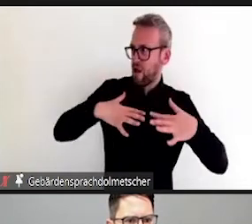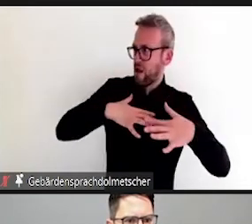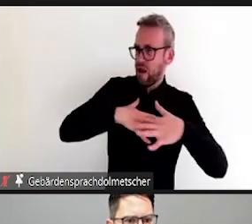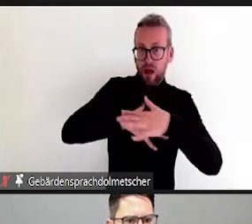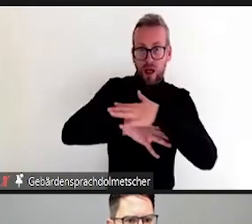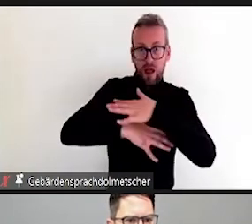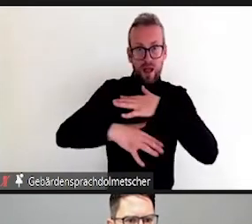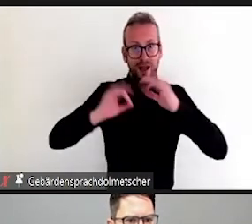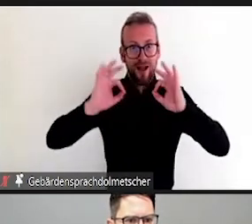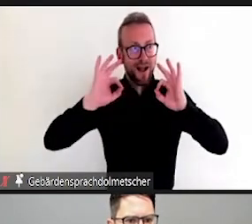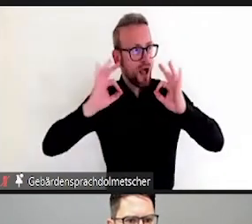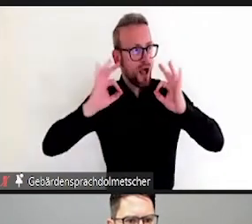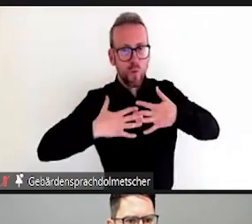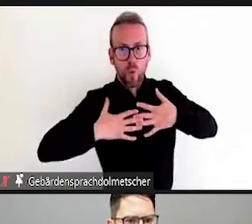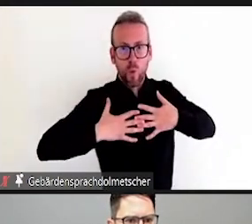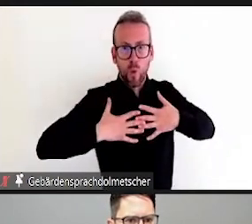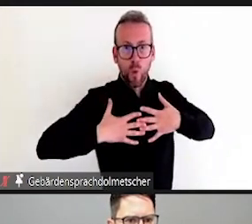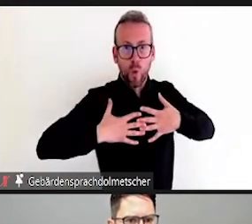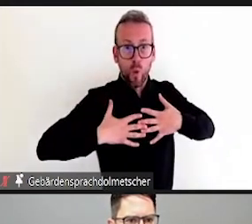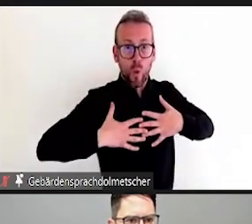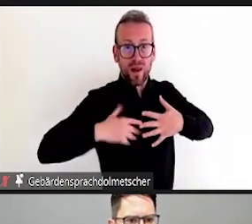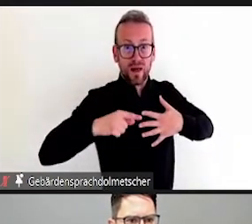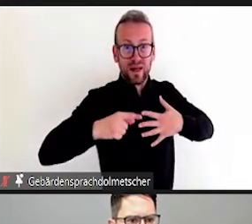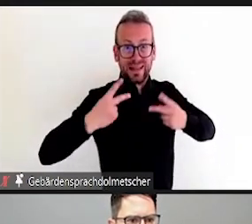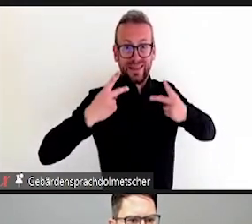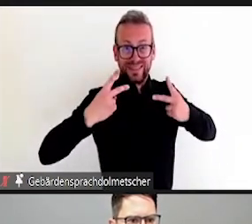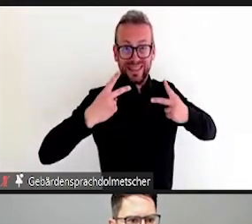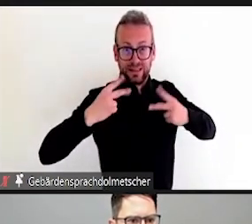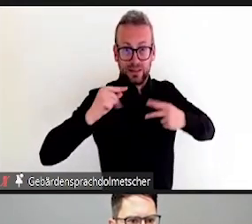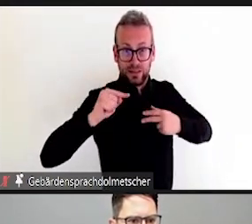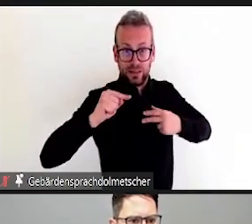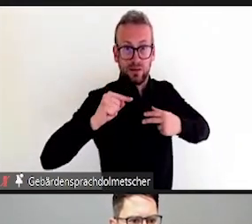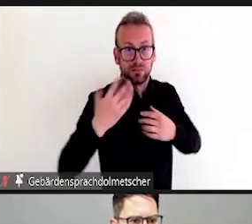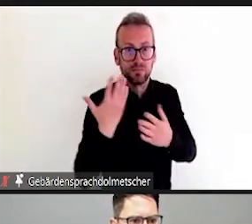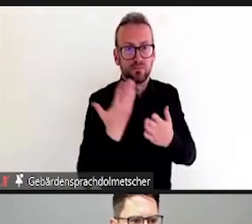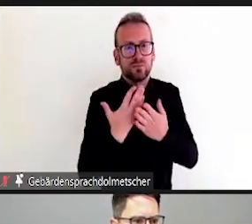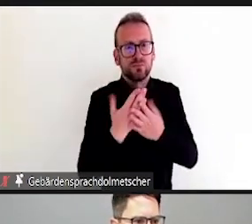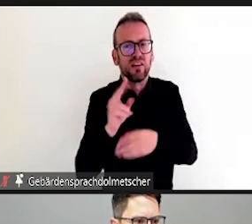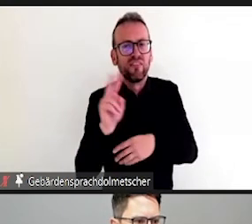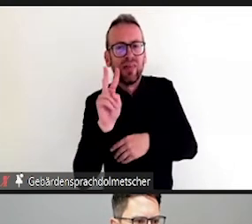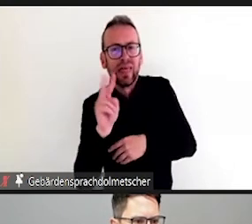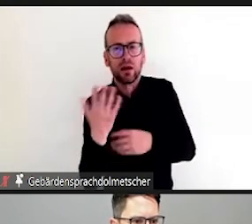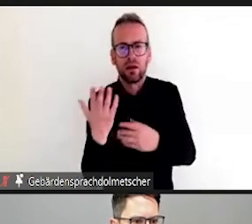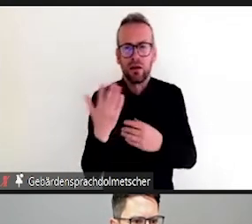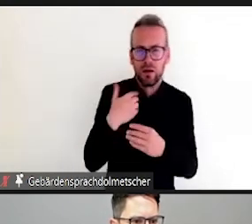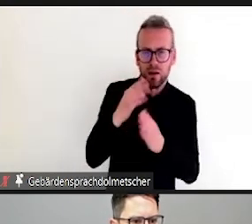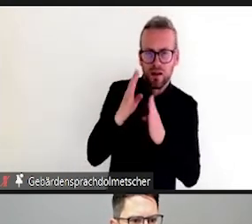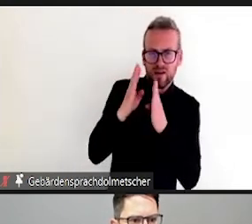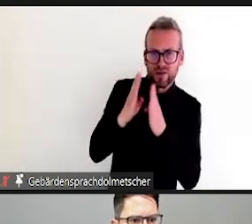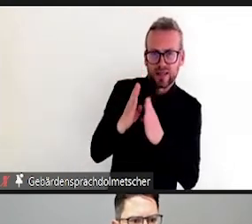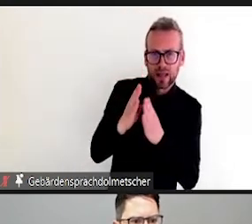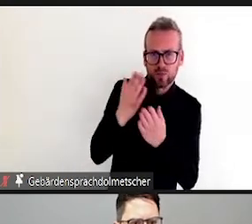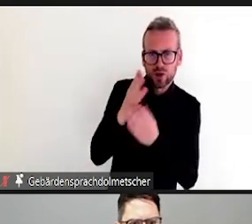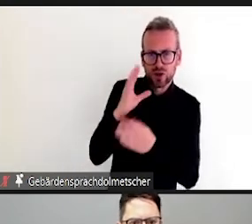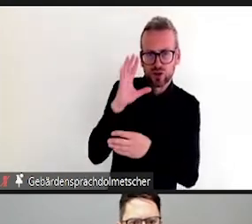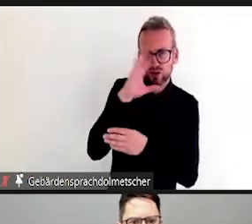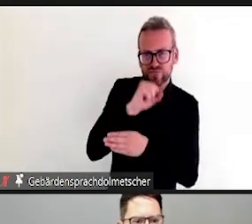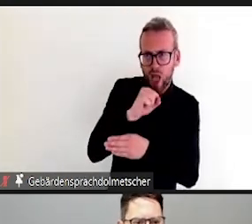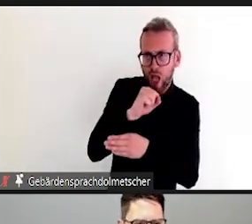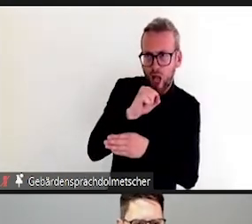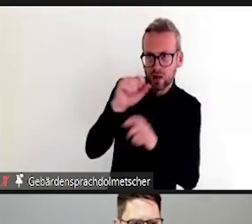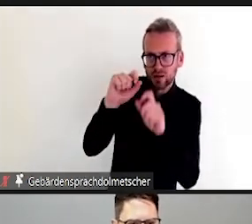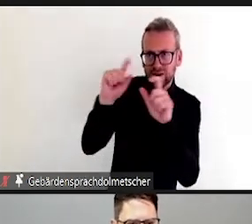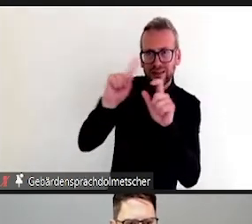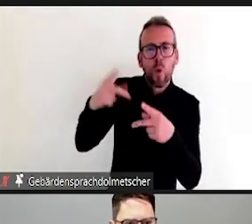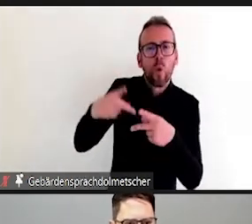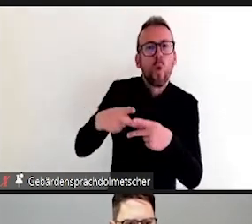Okay, dann habe ich noch einen letzten Baustein dafür. Es wären die Kompetenzen in der digitalen Welt, gemäß